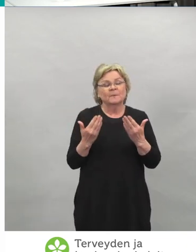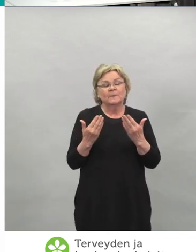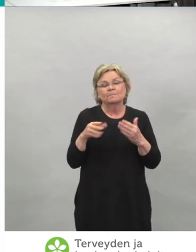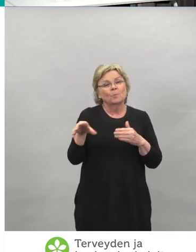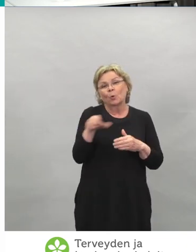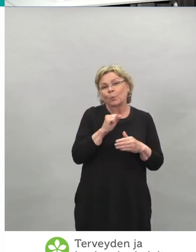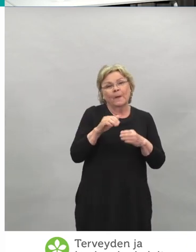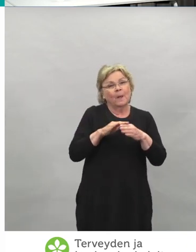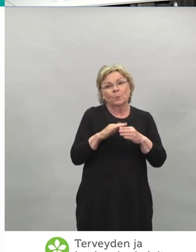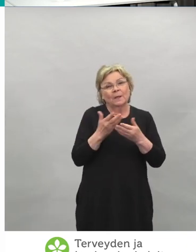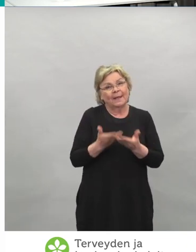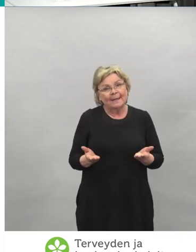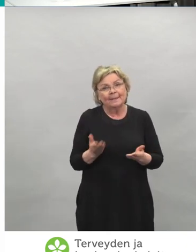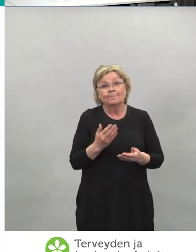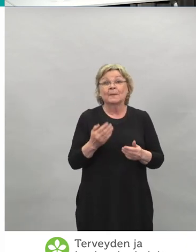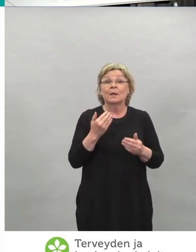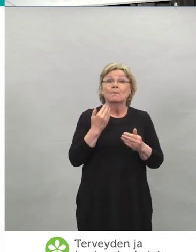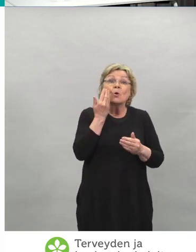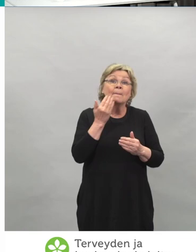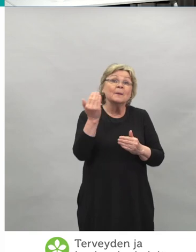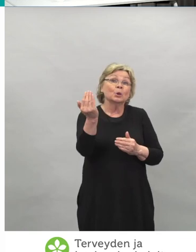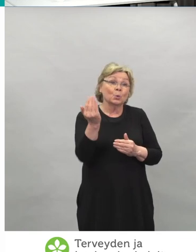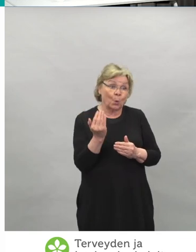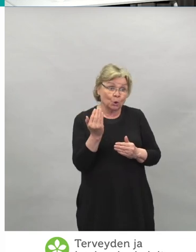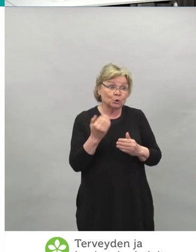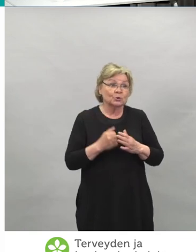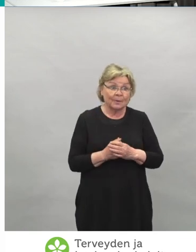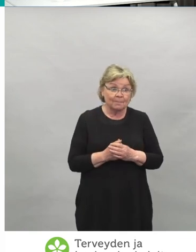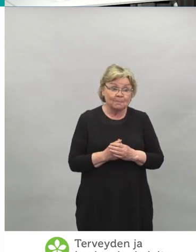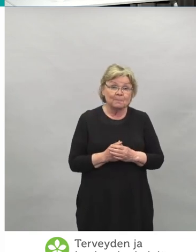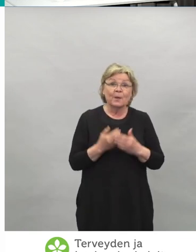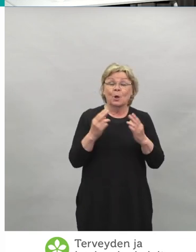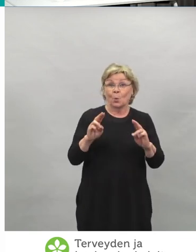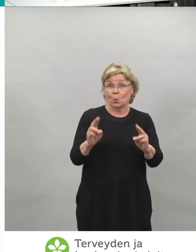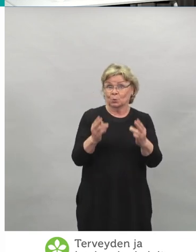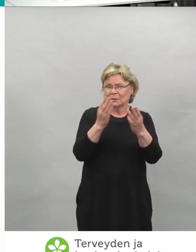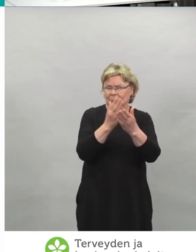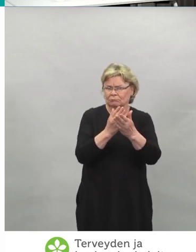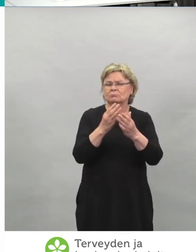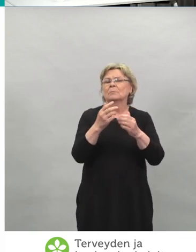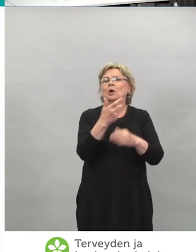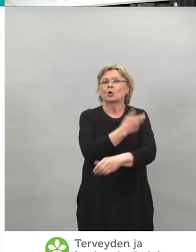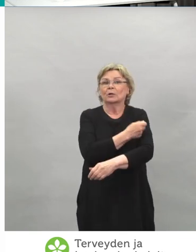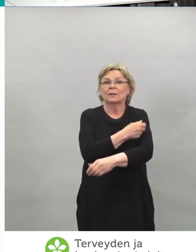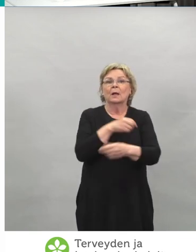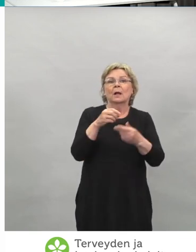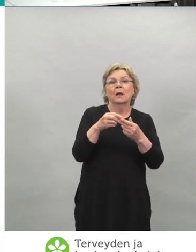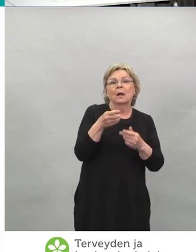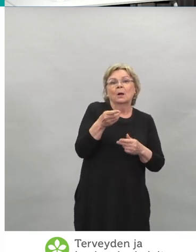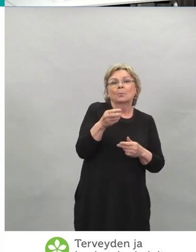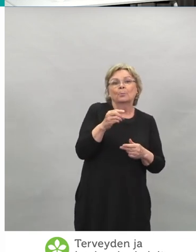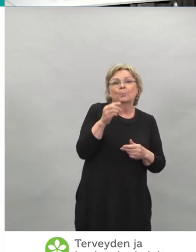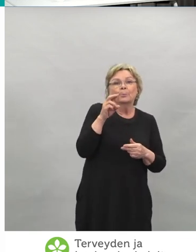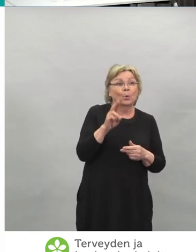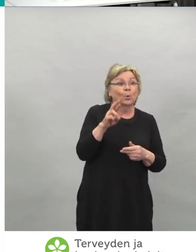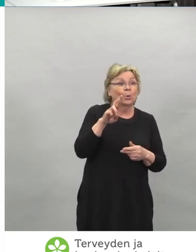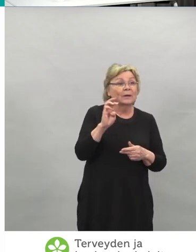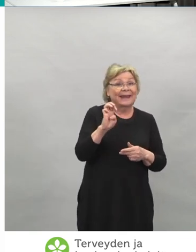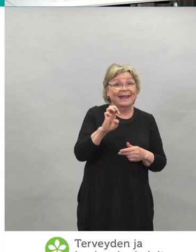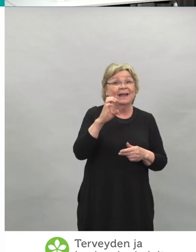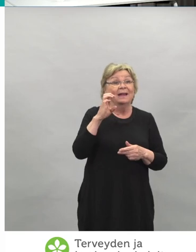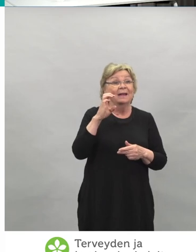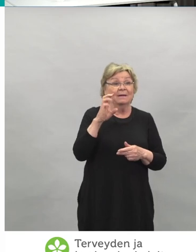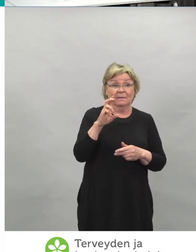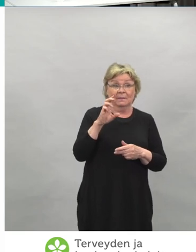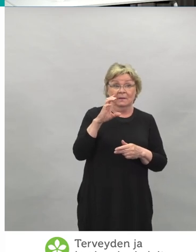tulossa vielä rokotteita. Nyt ensimmäisenä tai seuraavaksi olisi tulossa sitten Kurevakin rokote,